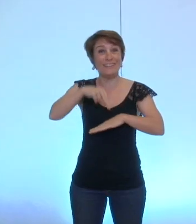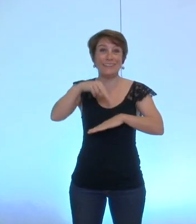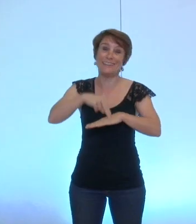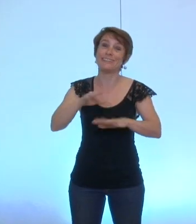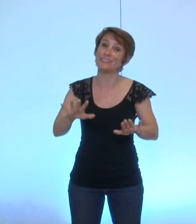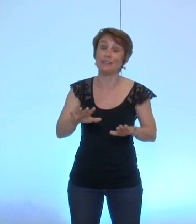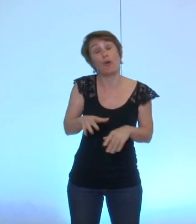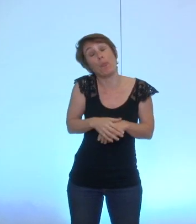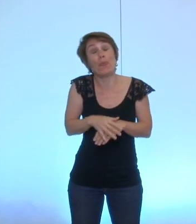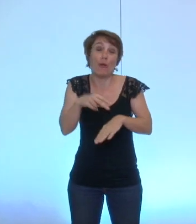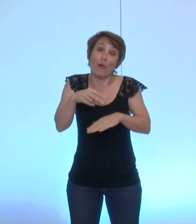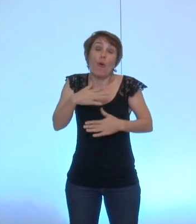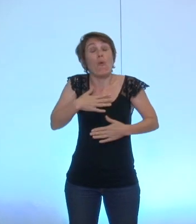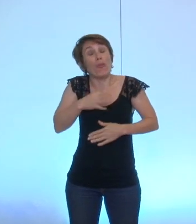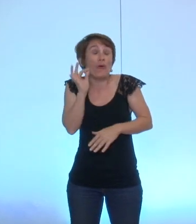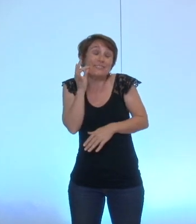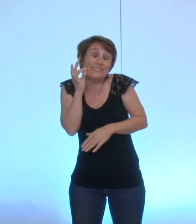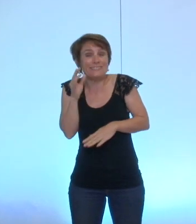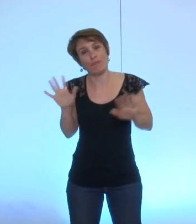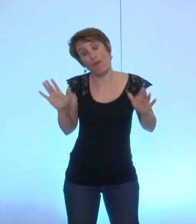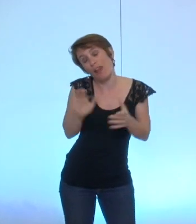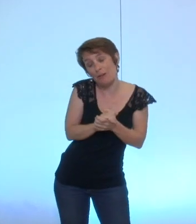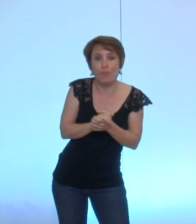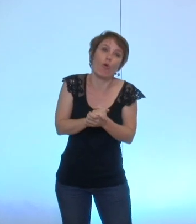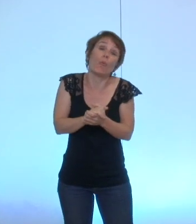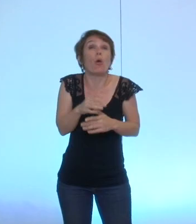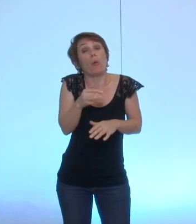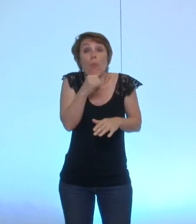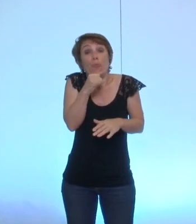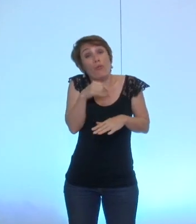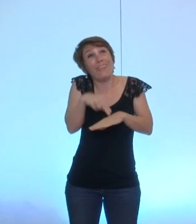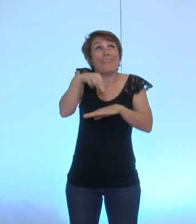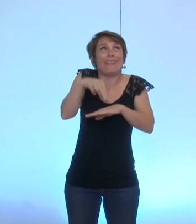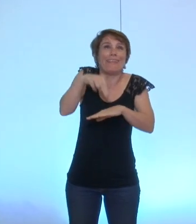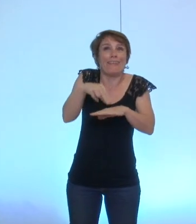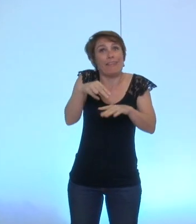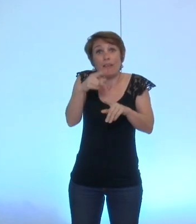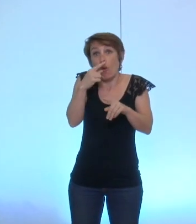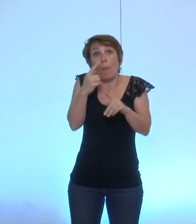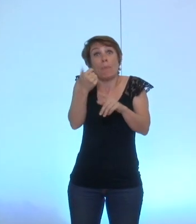des petites joies c'est important les petites joies c'est pas loin c'est pas loin du bonheur